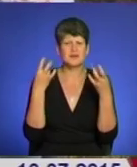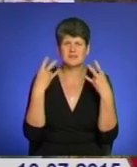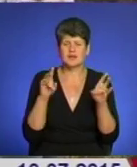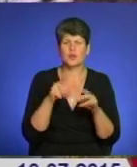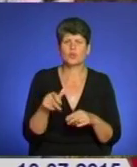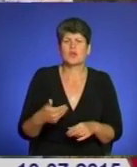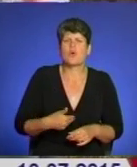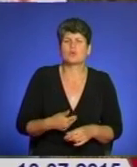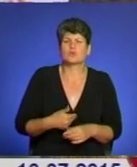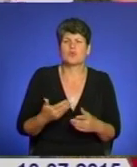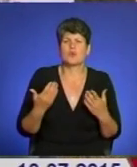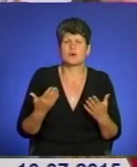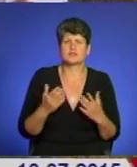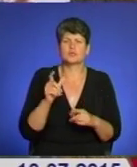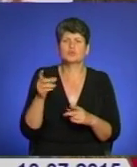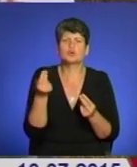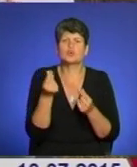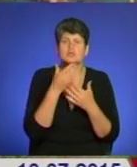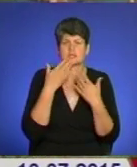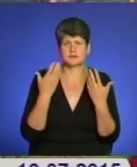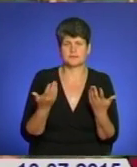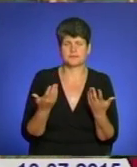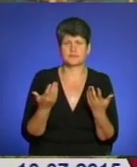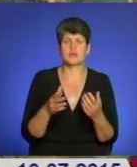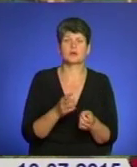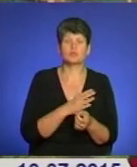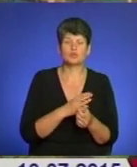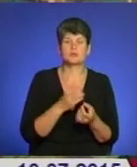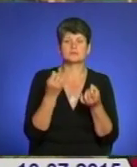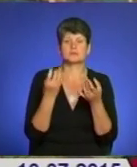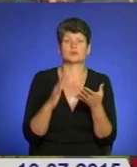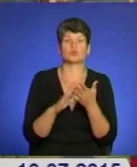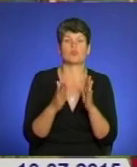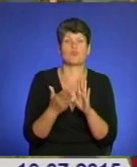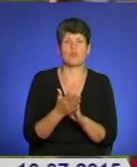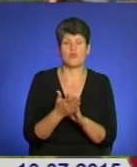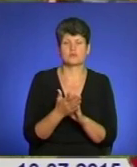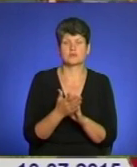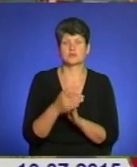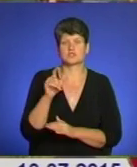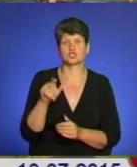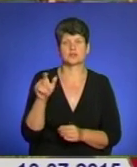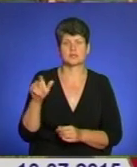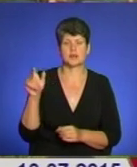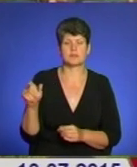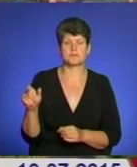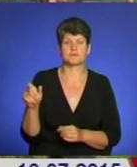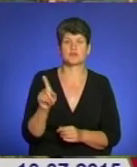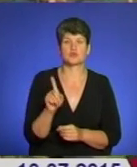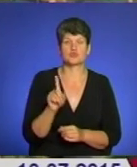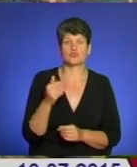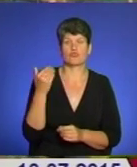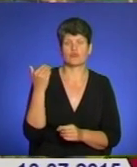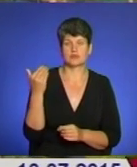голодні. Люди голодні, люди гроші не мають. Була, звичайно, домовленість з жителями, що